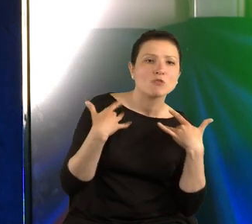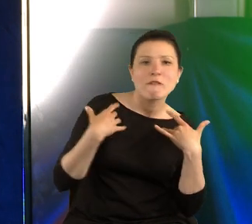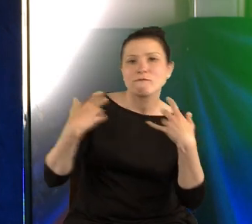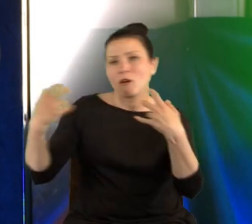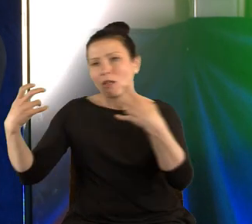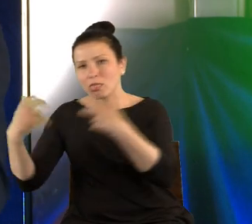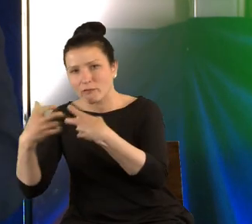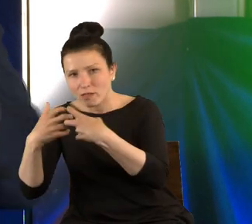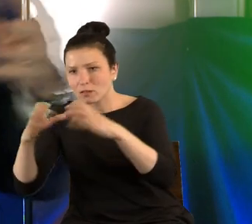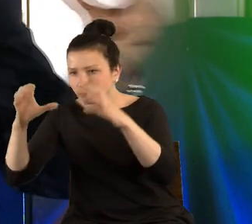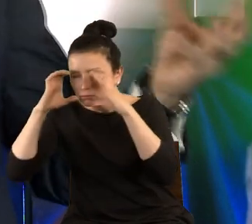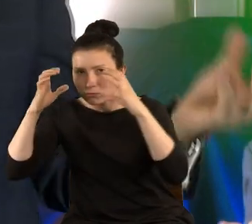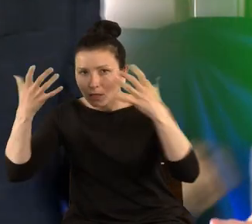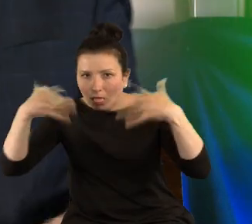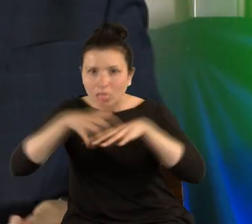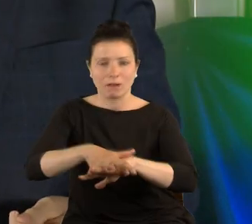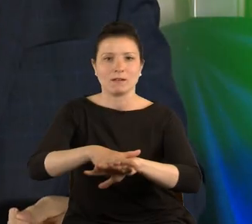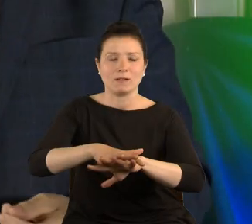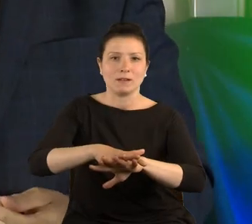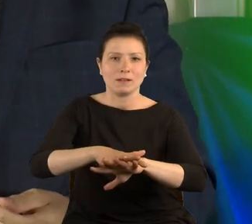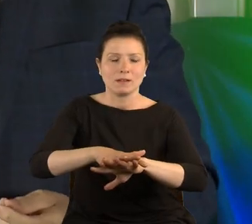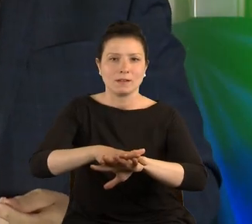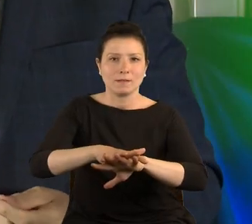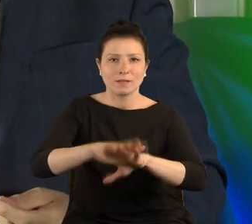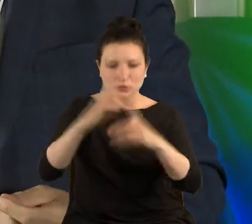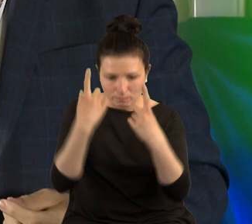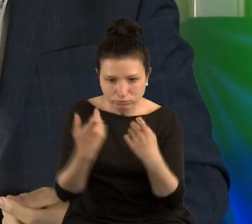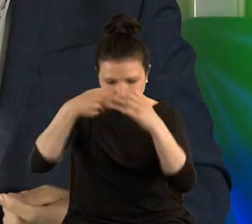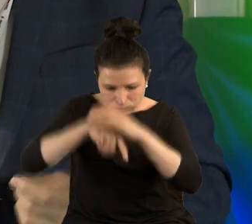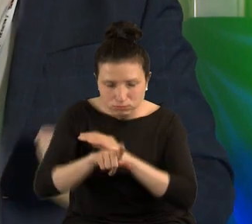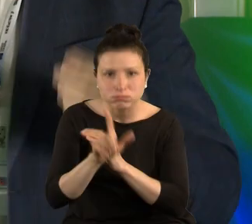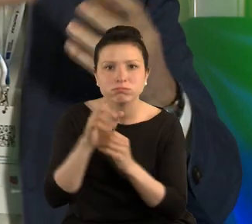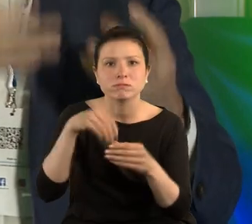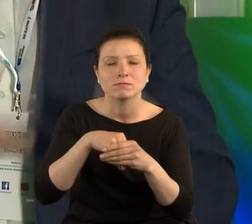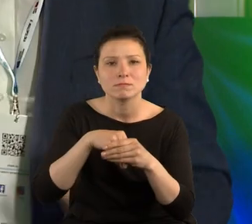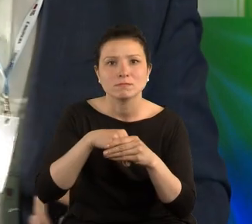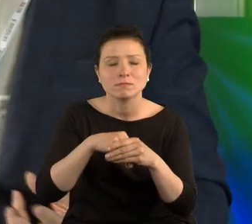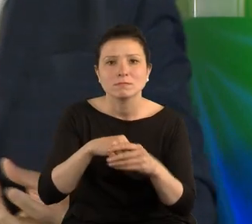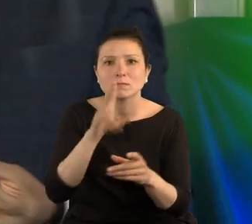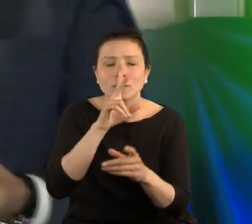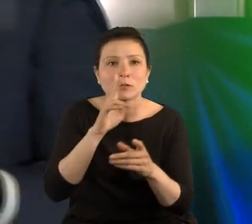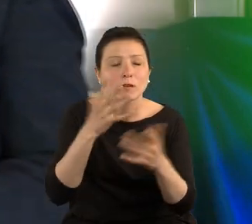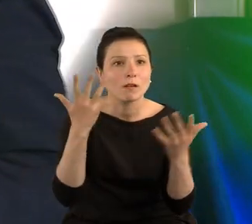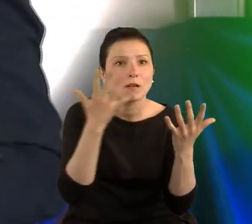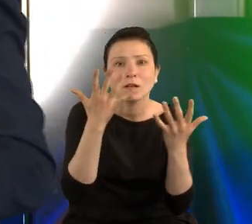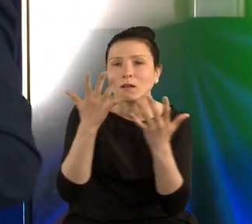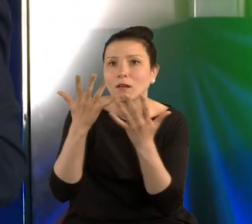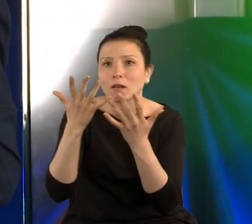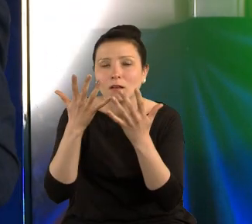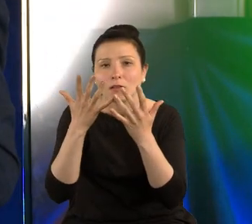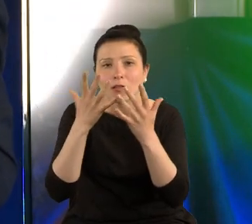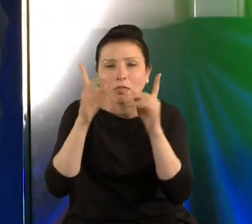Mamy przestrzenie imersyjne. Popatrzcie, jak żeśmy otępieli, skoro